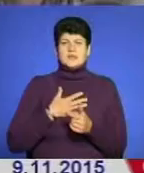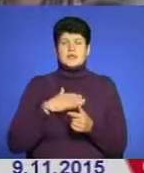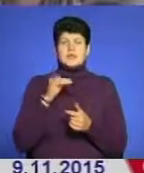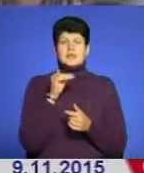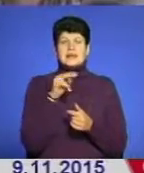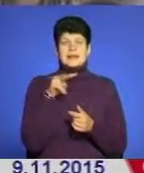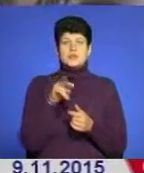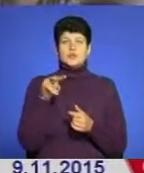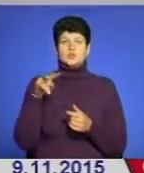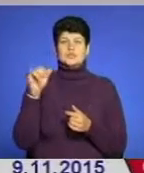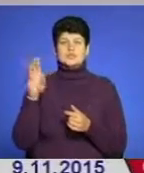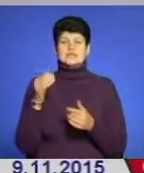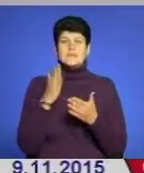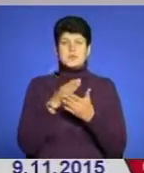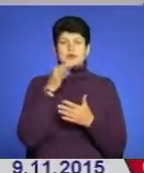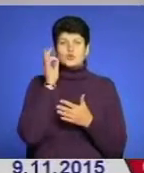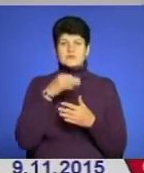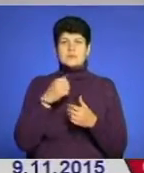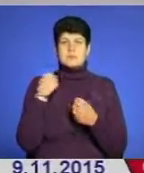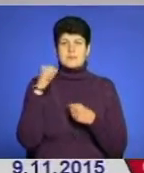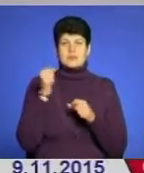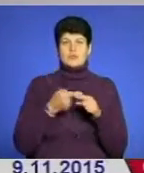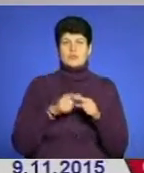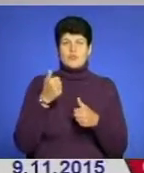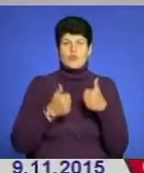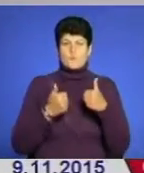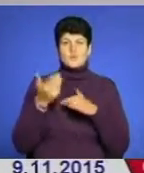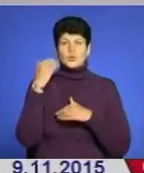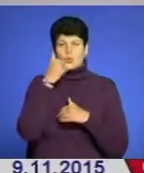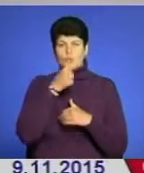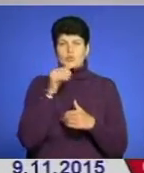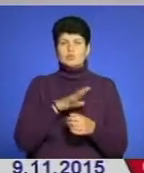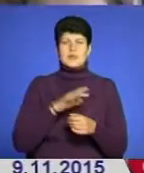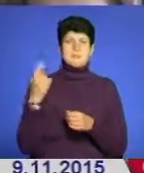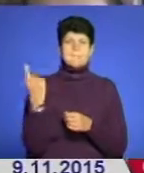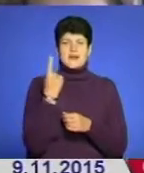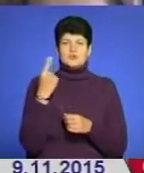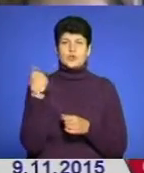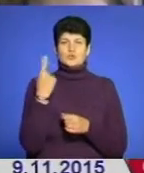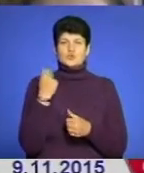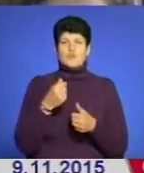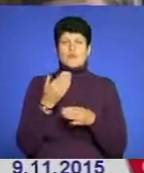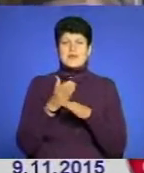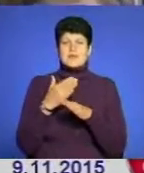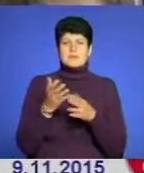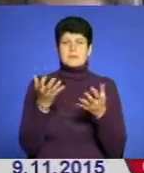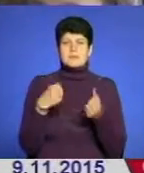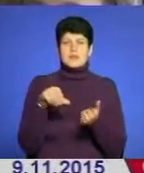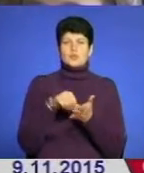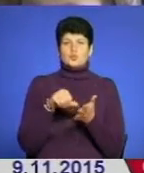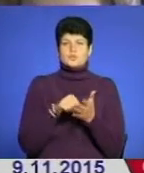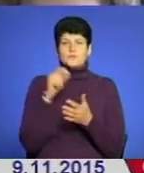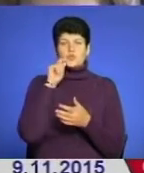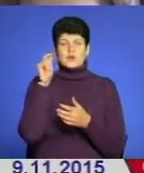Лущинська уже має досвід перемагати у цьому конкурсі. Минулого року дівчина стала першою на обласному етапі і брала участь у